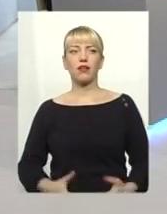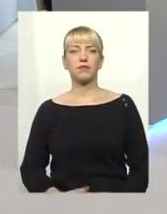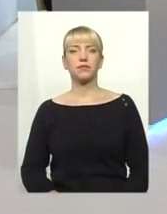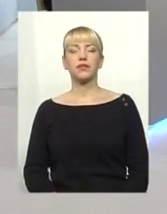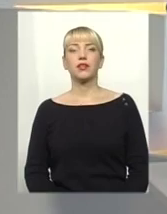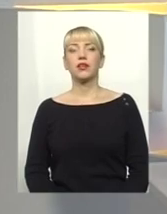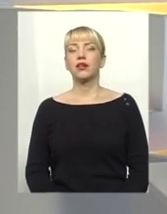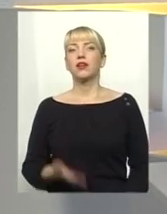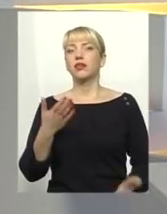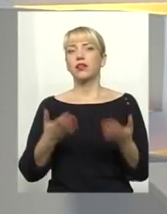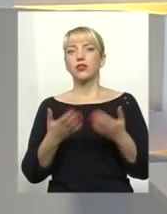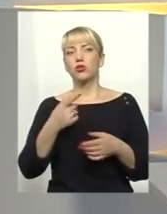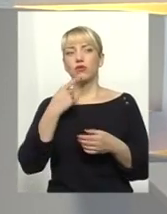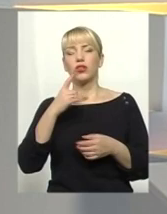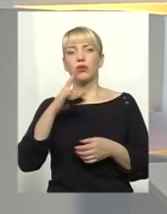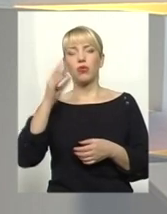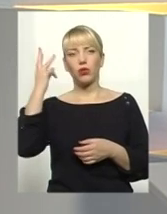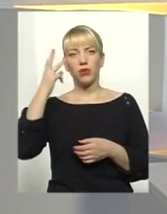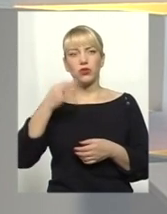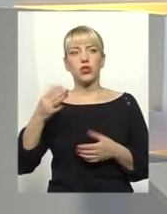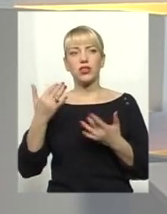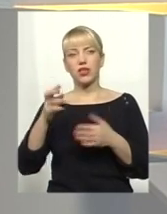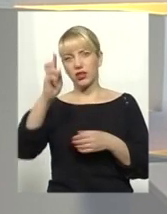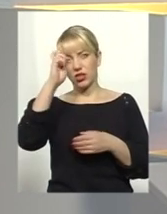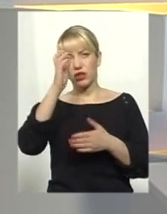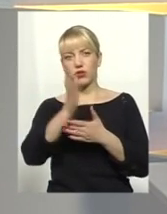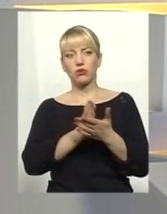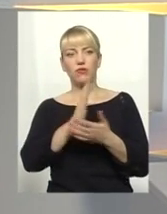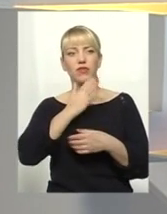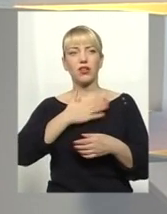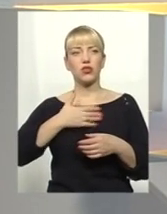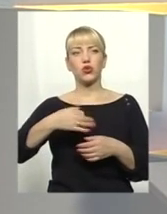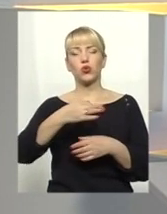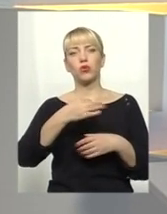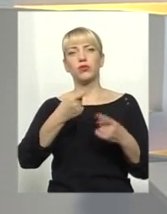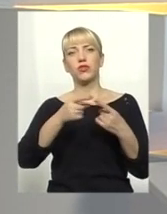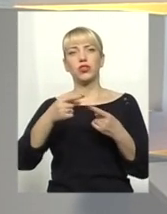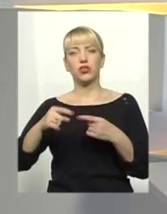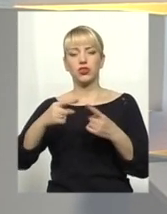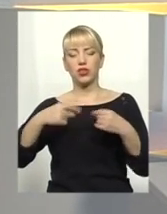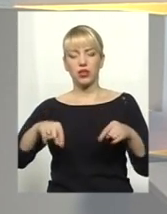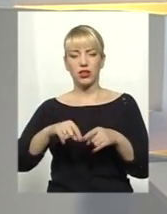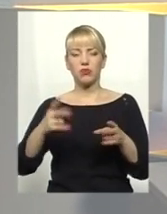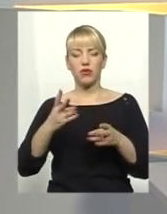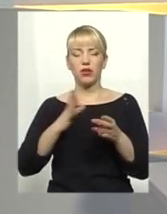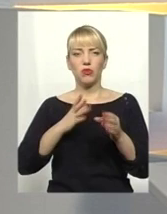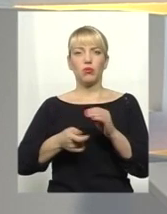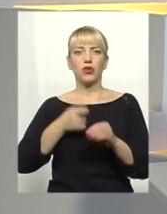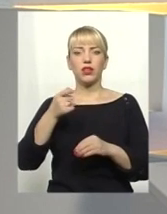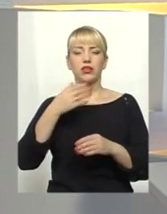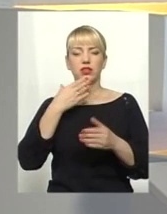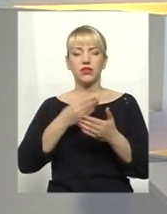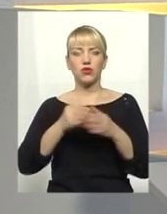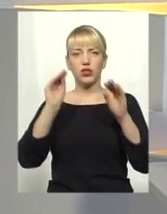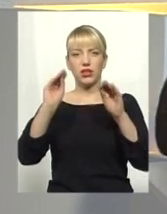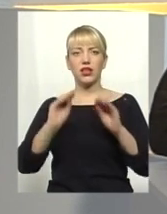Якщо брати Хмельницьку область, скільки державних службовців в нашій області, ну і всіх інших категорій, мали подати свої декларації, і